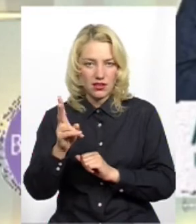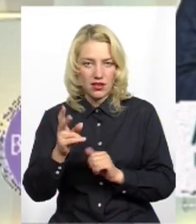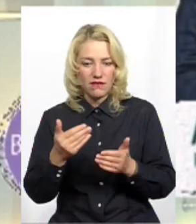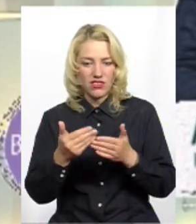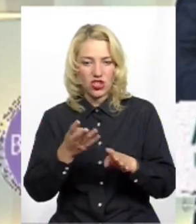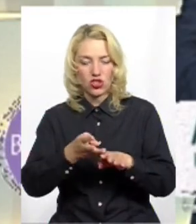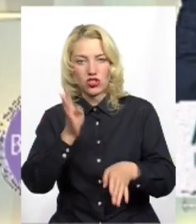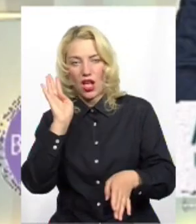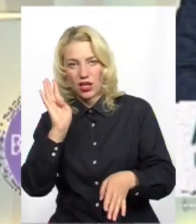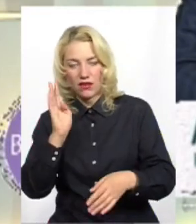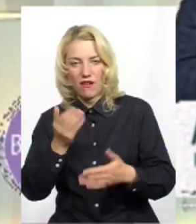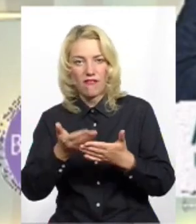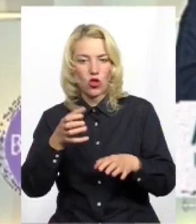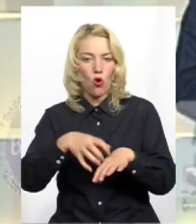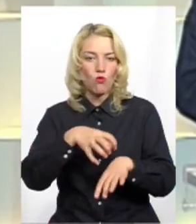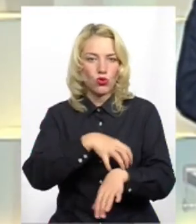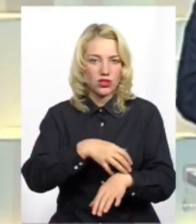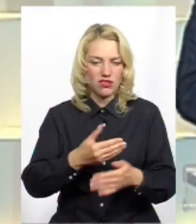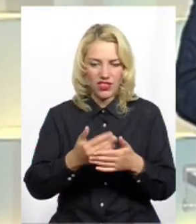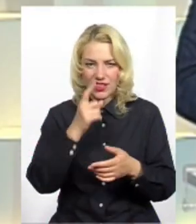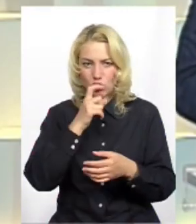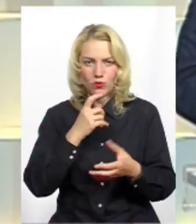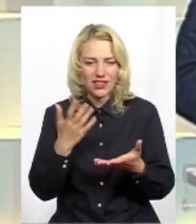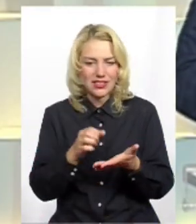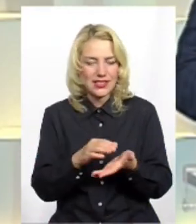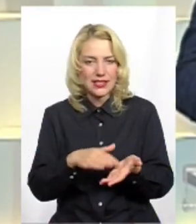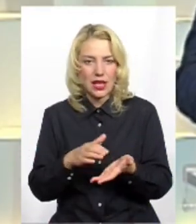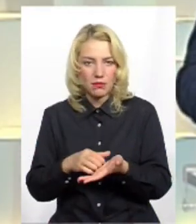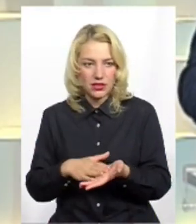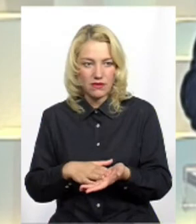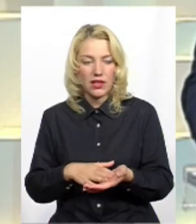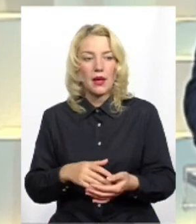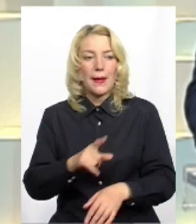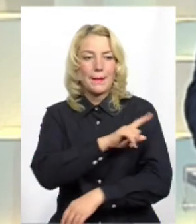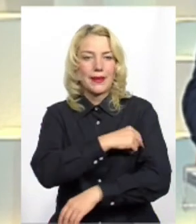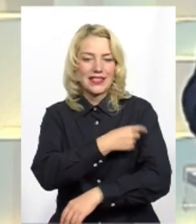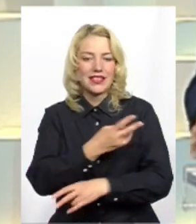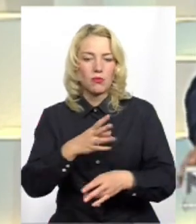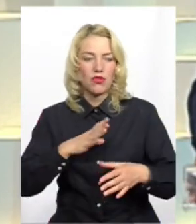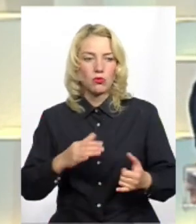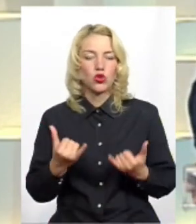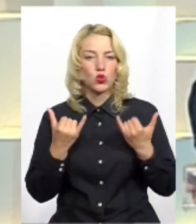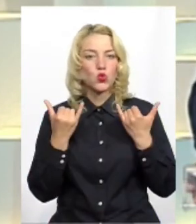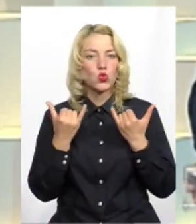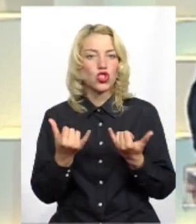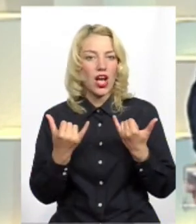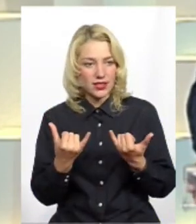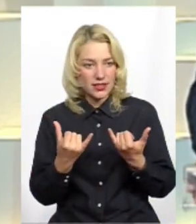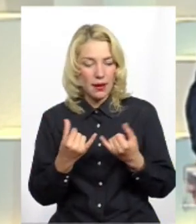чергів, від незрозумілих записів і так далі. Медицина повинна бути сучасна,